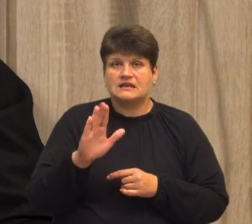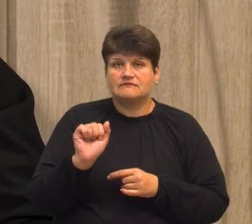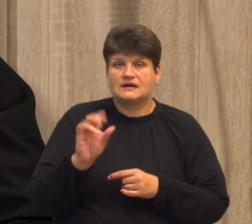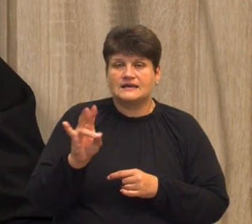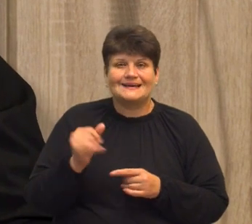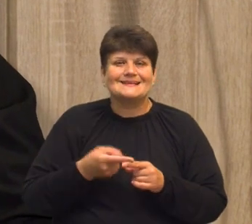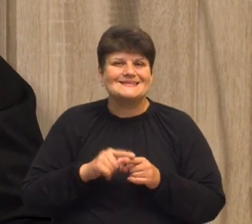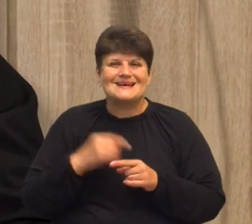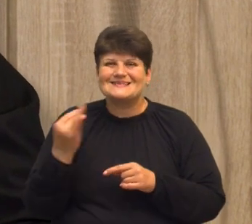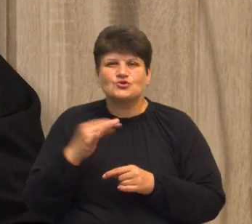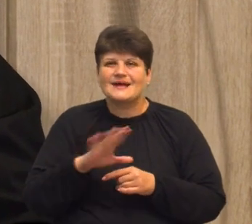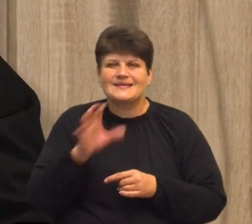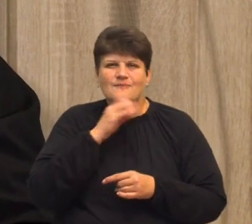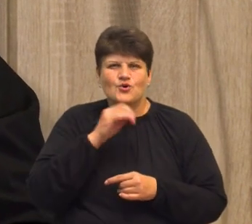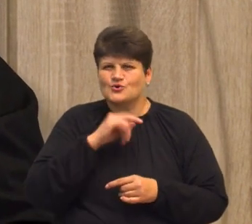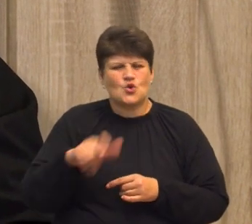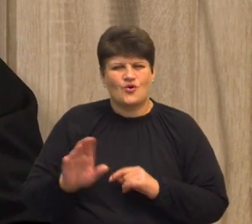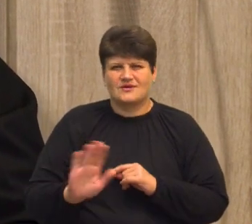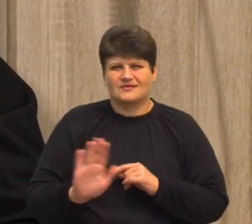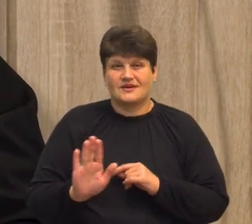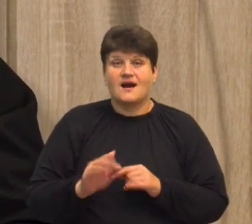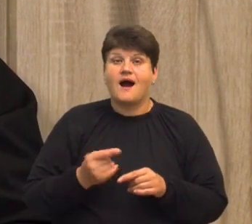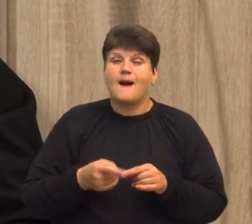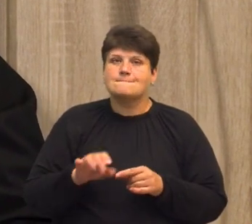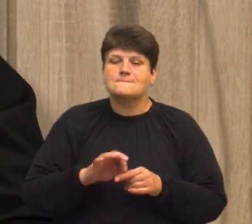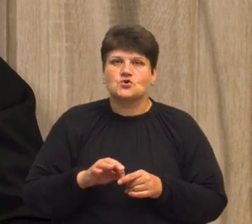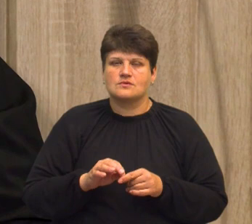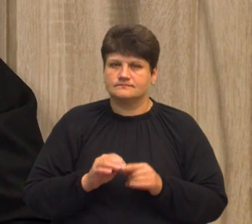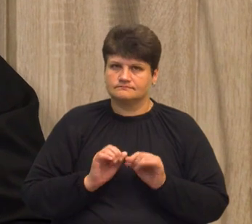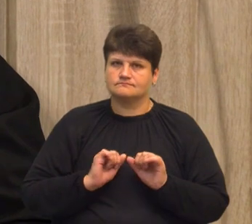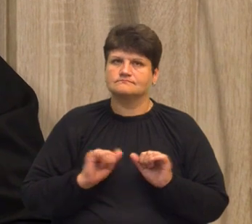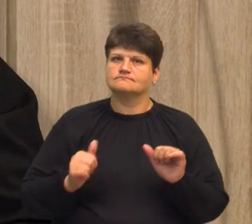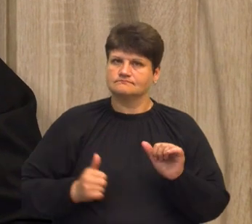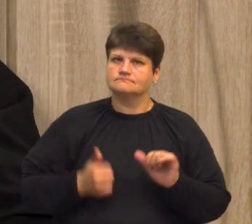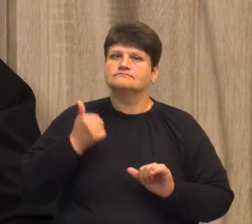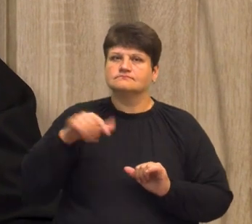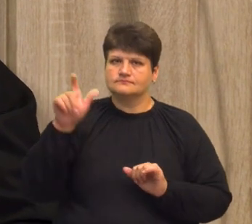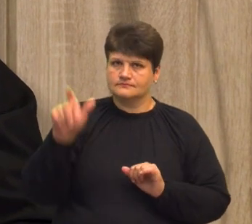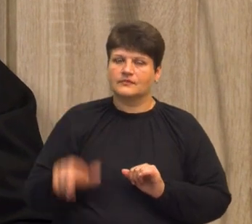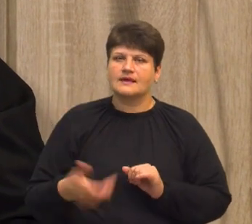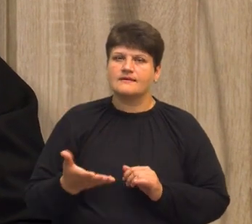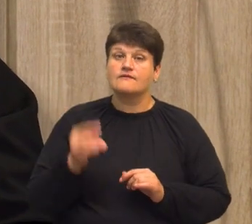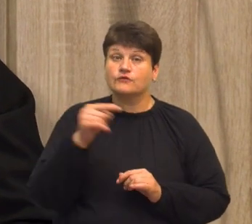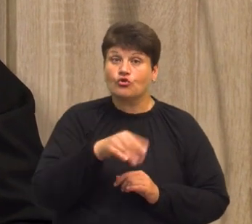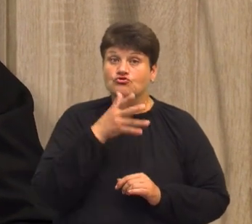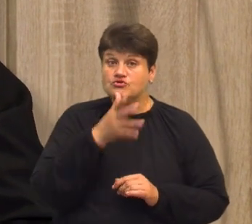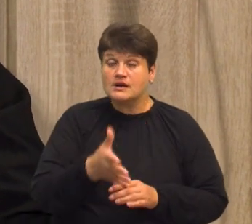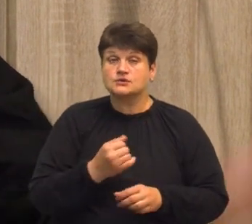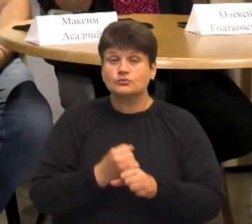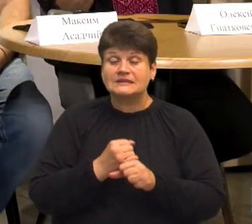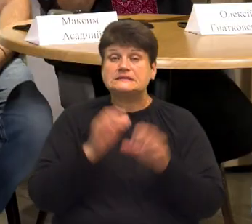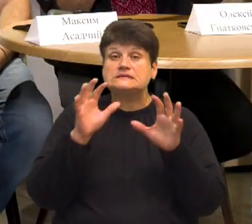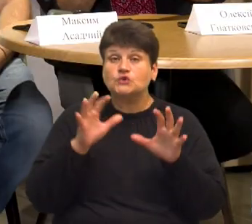злодіїв, а історія про лицарів, які в той час діяли за законами того